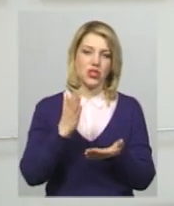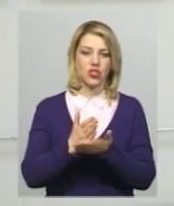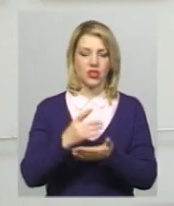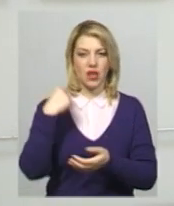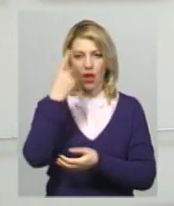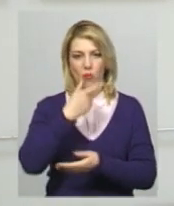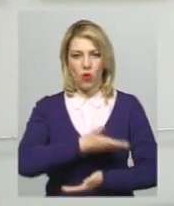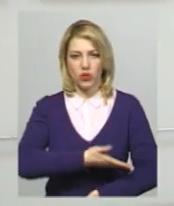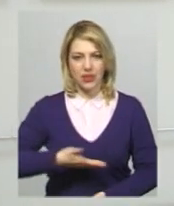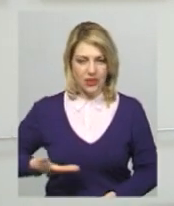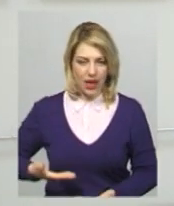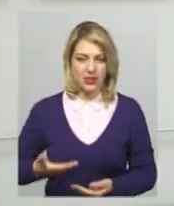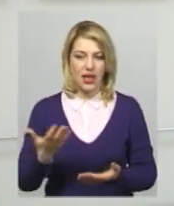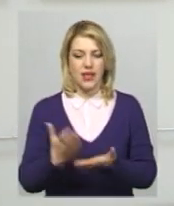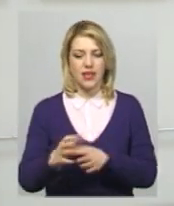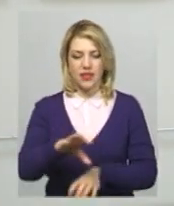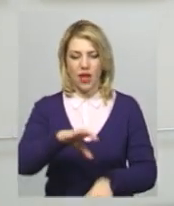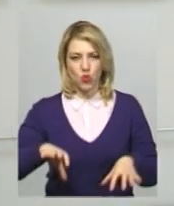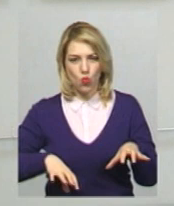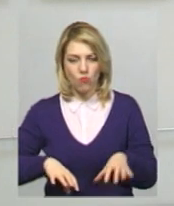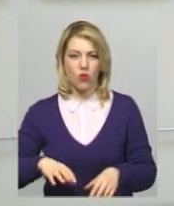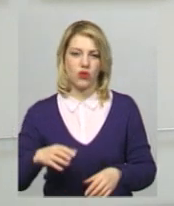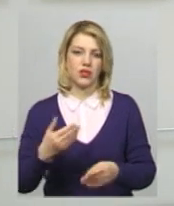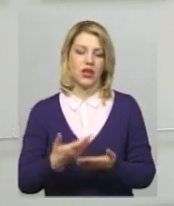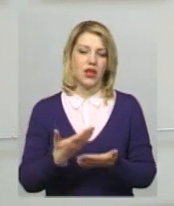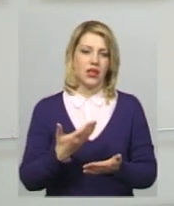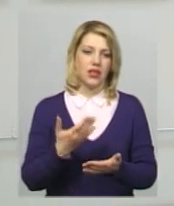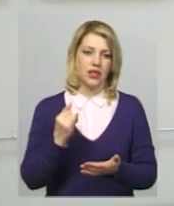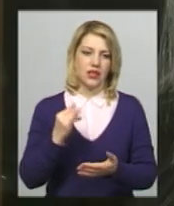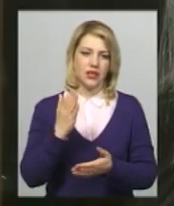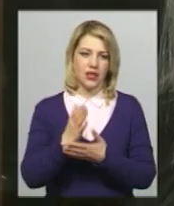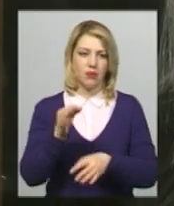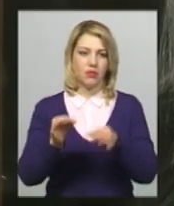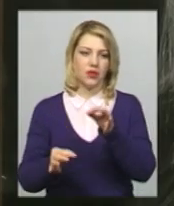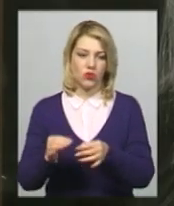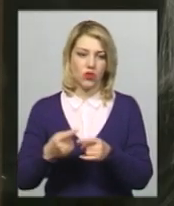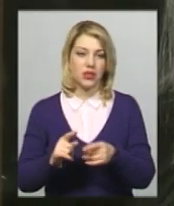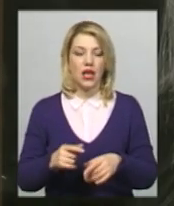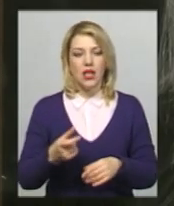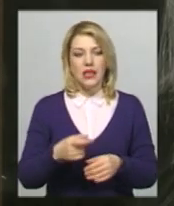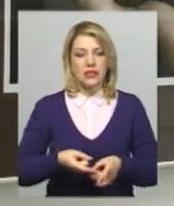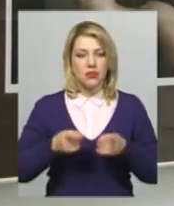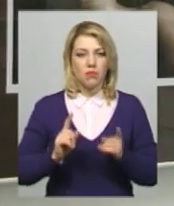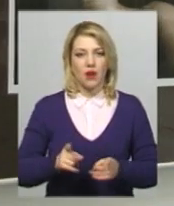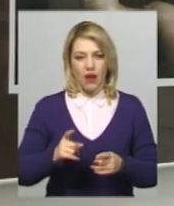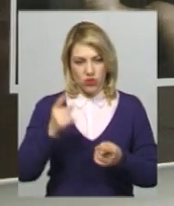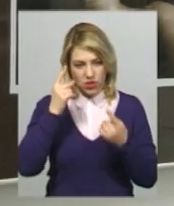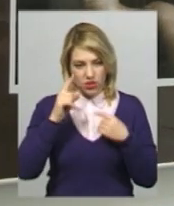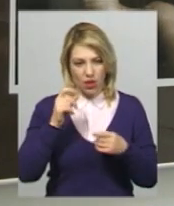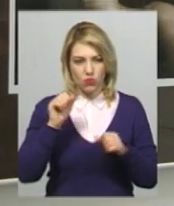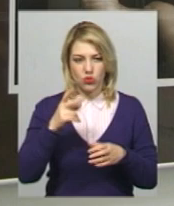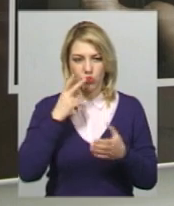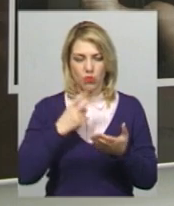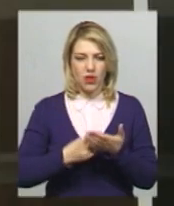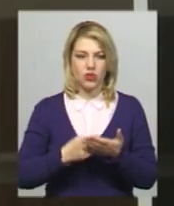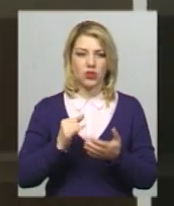стіна. Стіна для натюрморти, жанрова фотографія, а також фотографія природи. Справжній задум автора можна бачити тільки в друкованому